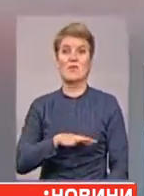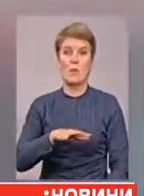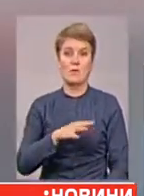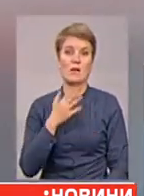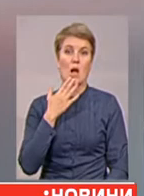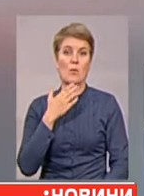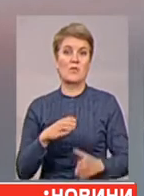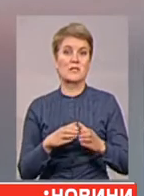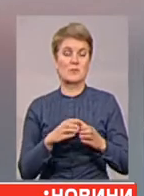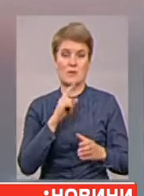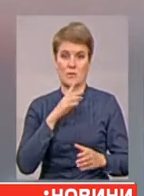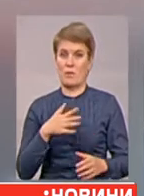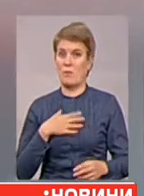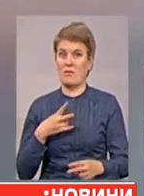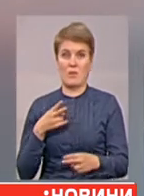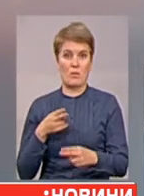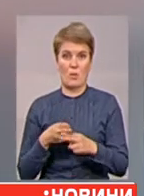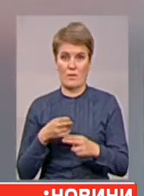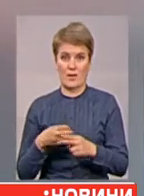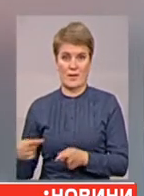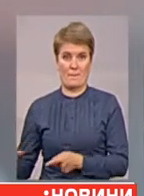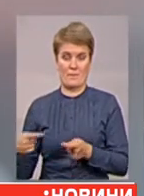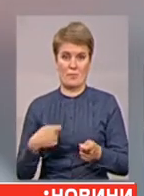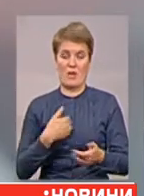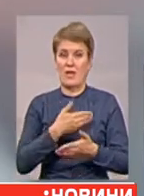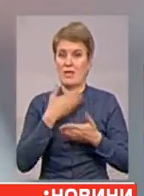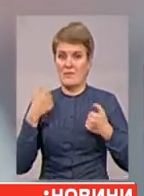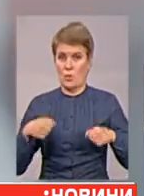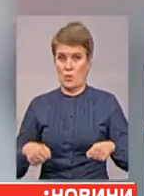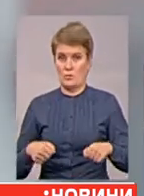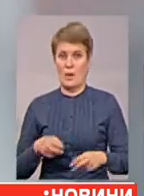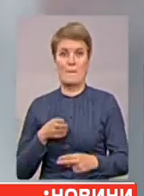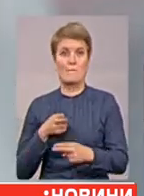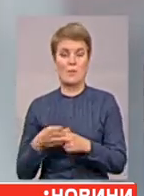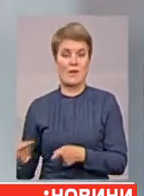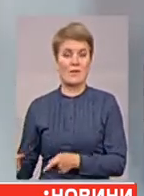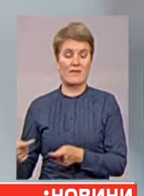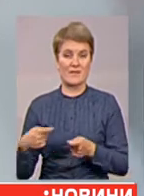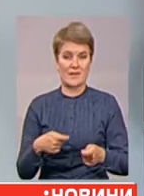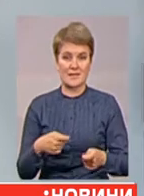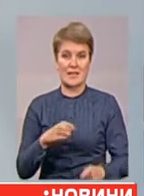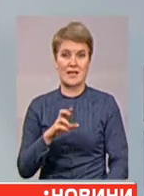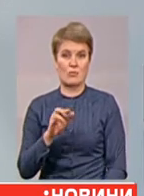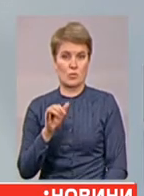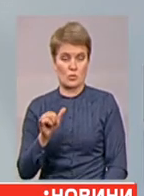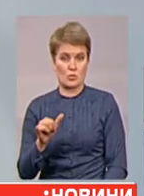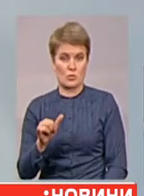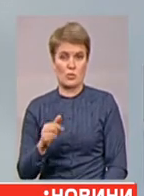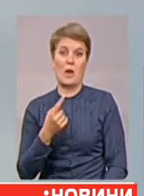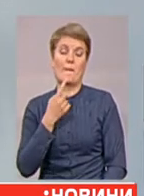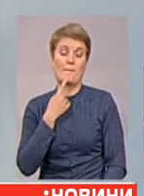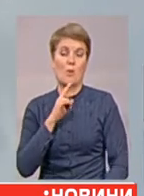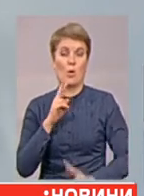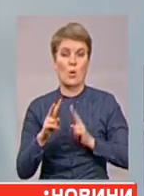Не ми блокували приїзд, ми вже не маємо таких компетенцій навіть. Блокували в'їзд порушника і саме СБУ. Спробуємо, звісно,